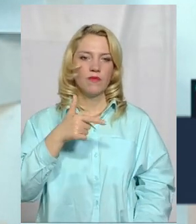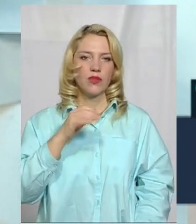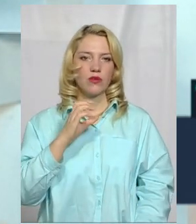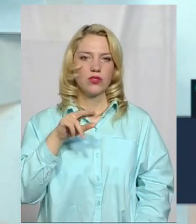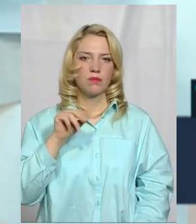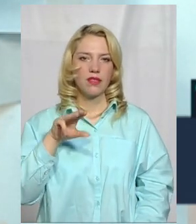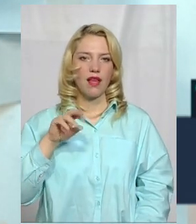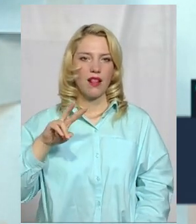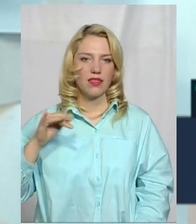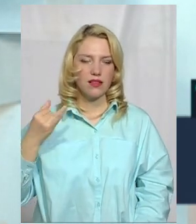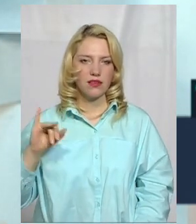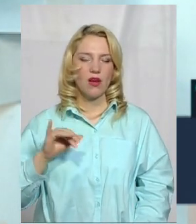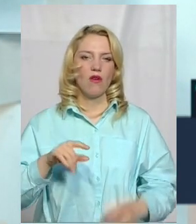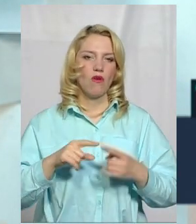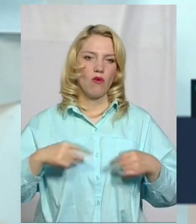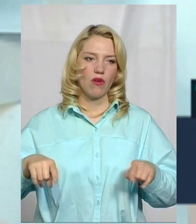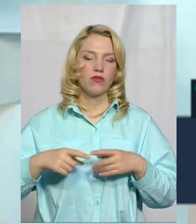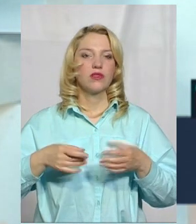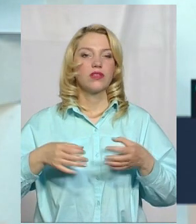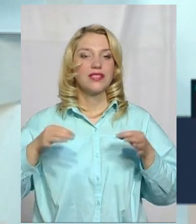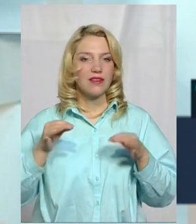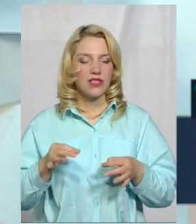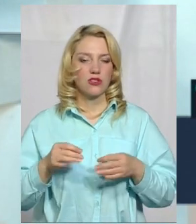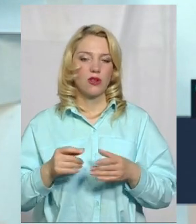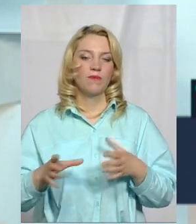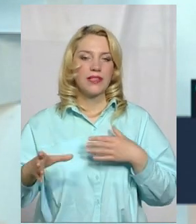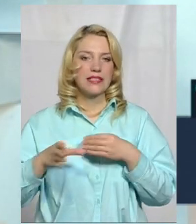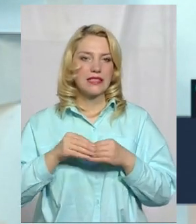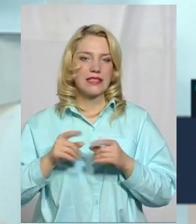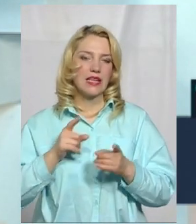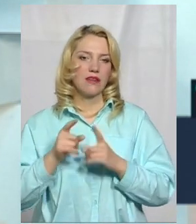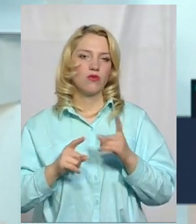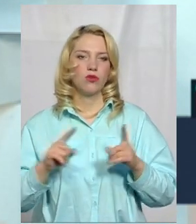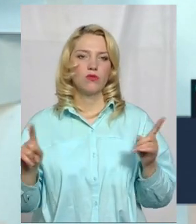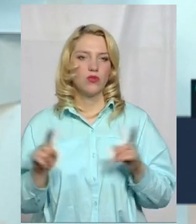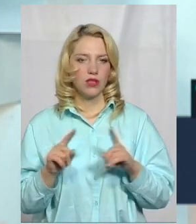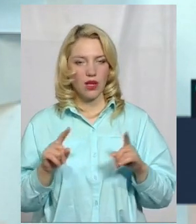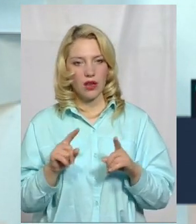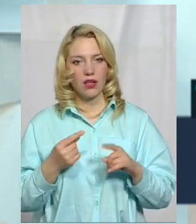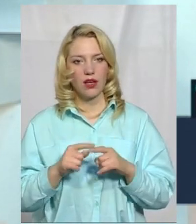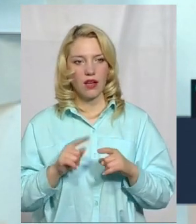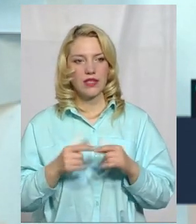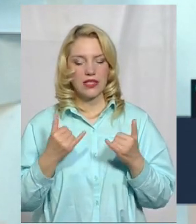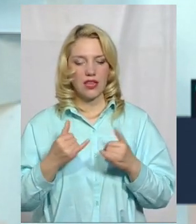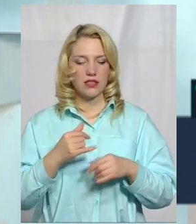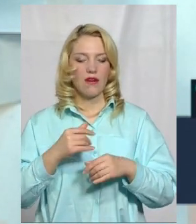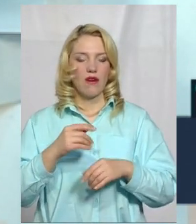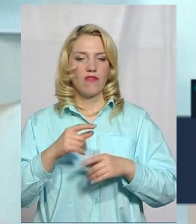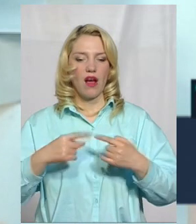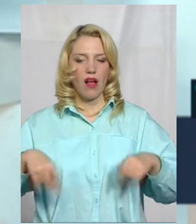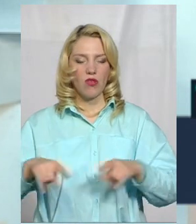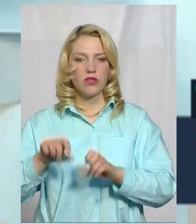округ. І, звісно, з реформою, яка зараз проходить в галузі охорони здоров'я, і пройшло багато змін.